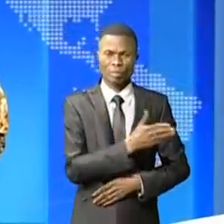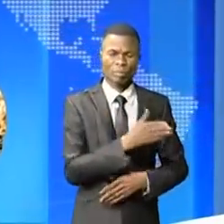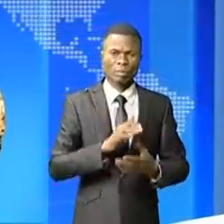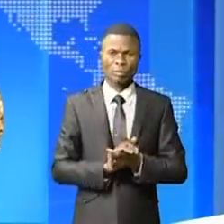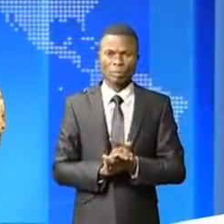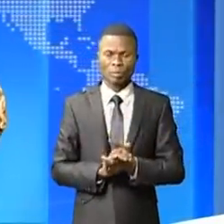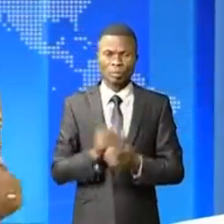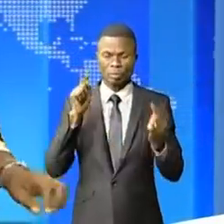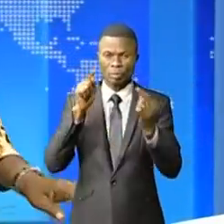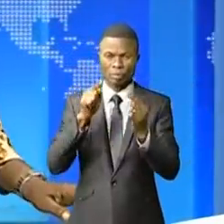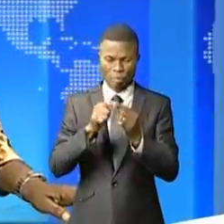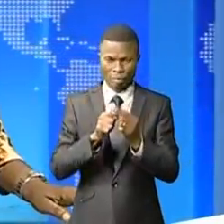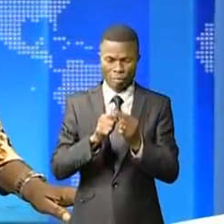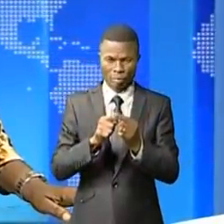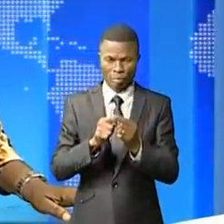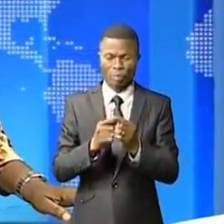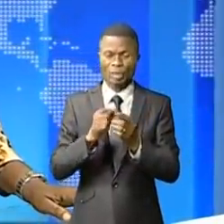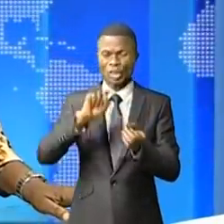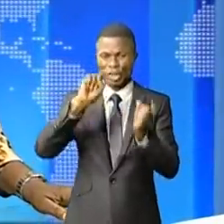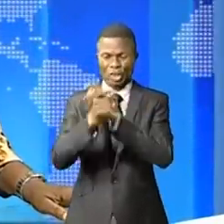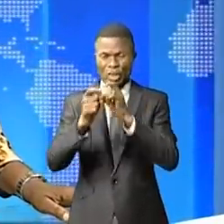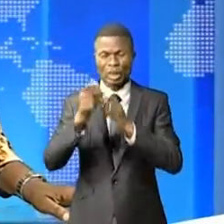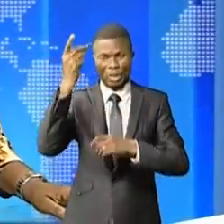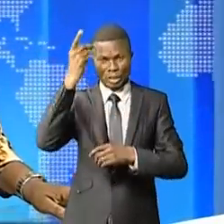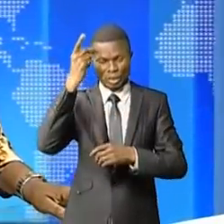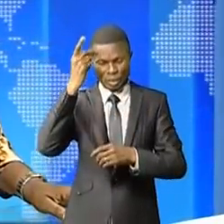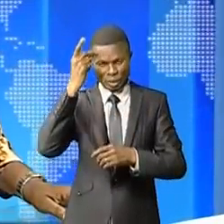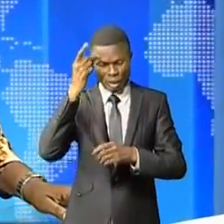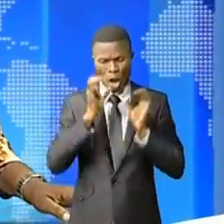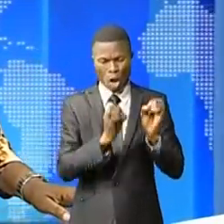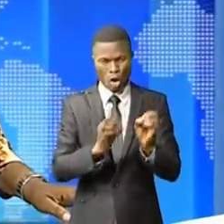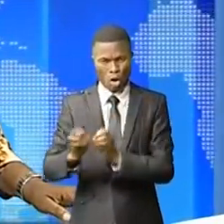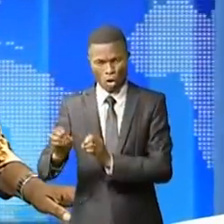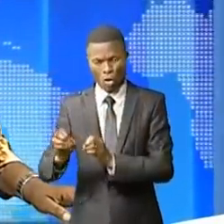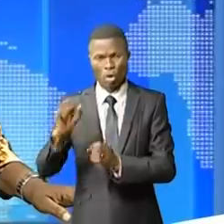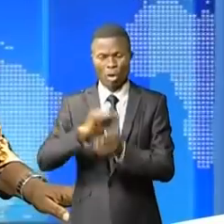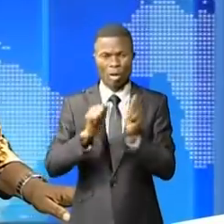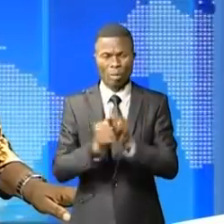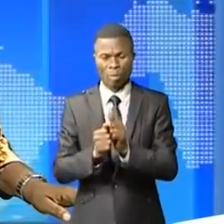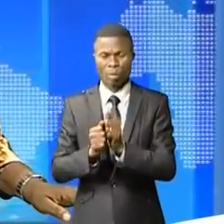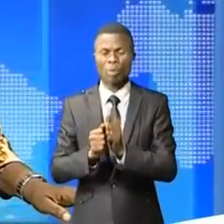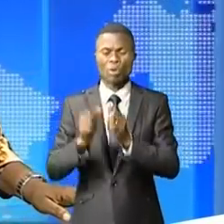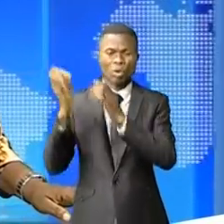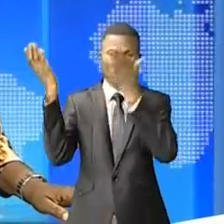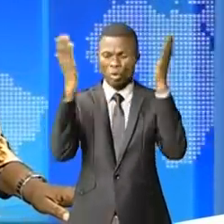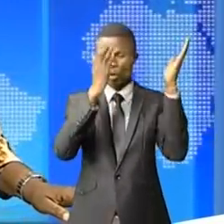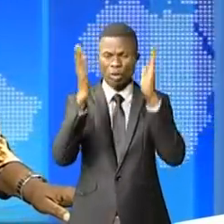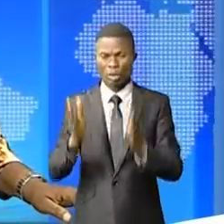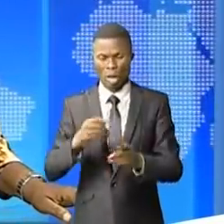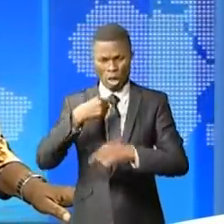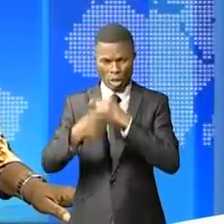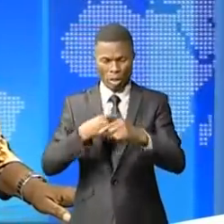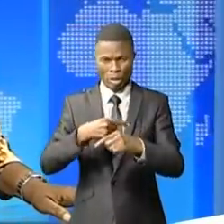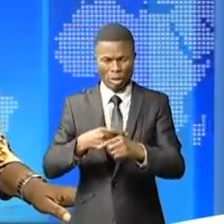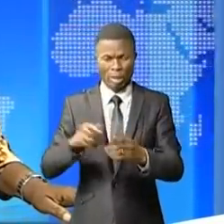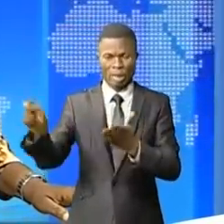Vers le pas de la modernité, Kinshasa veut mettre de l'ordre dans les secteurs de transport. Après le lancement